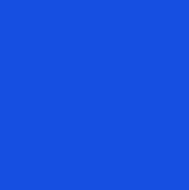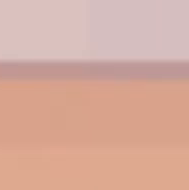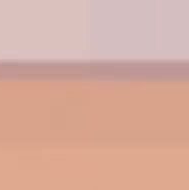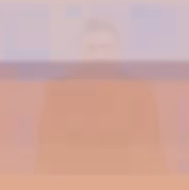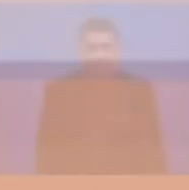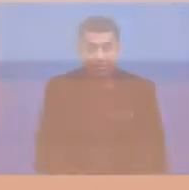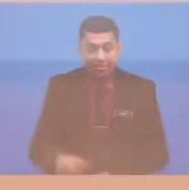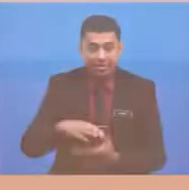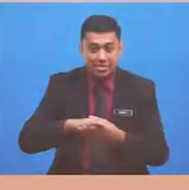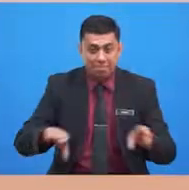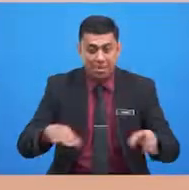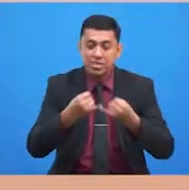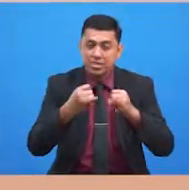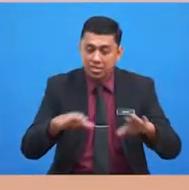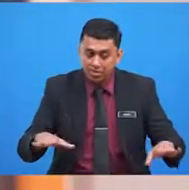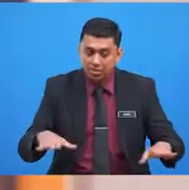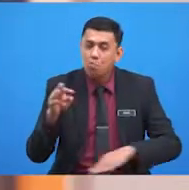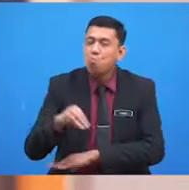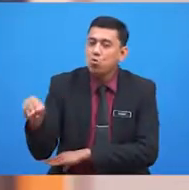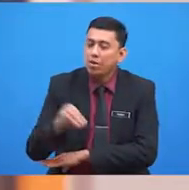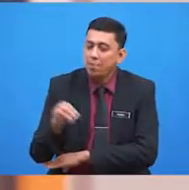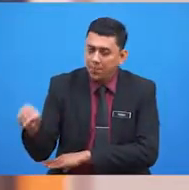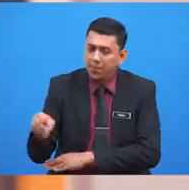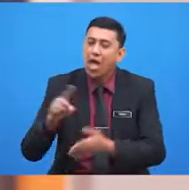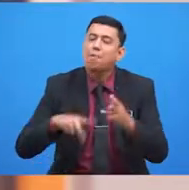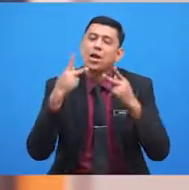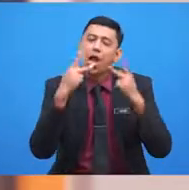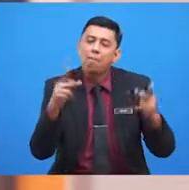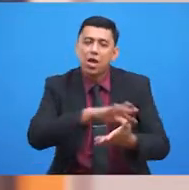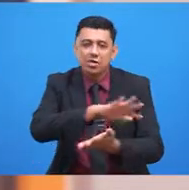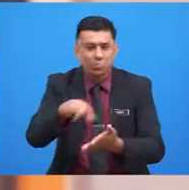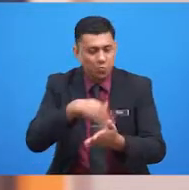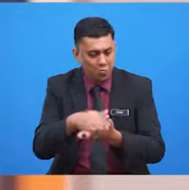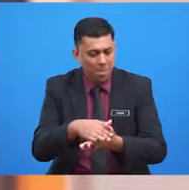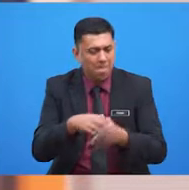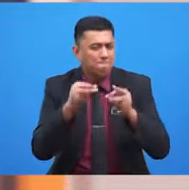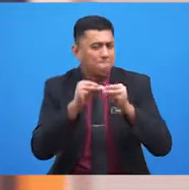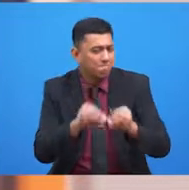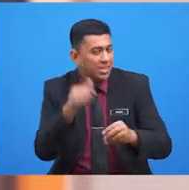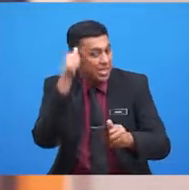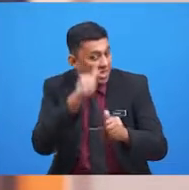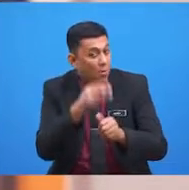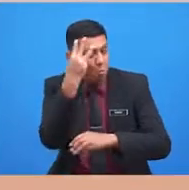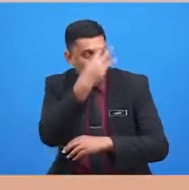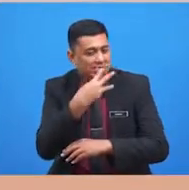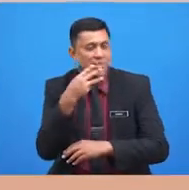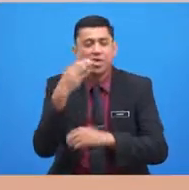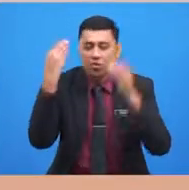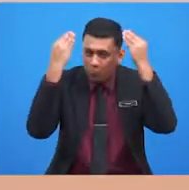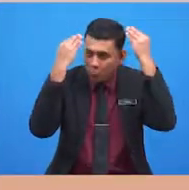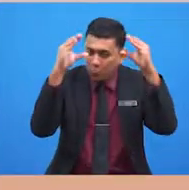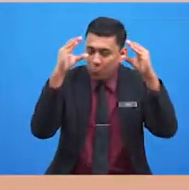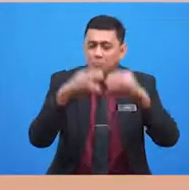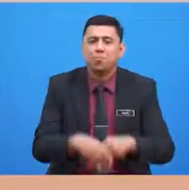Selamat sejahtera murid-murid. Apa khabar semua? Masih ingat tak wajak cikgu? Mesti